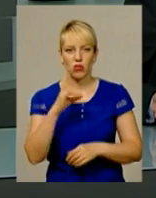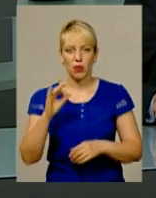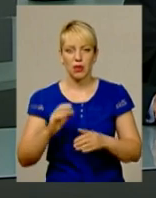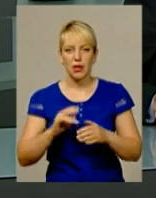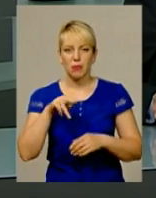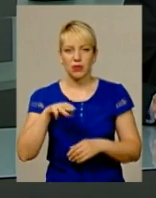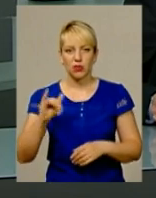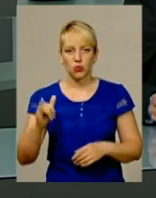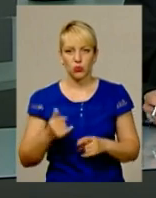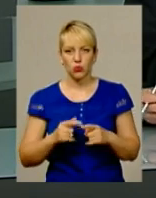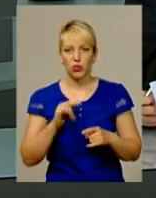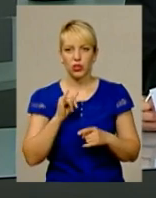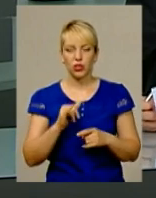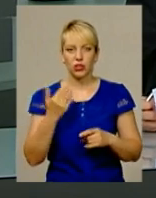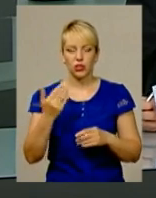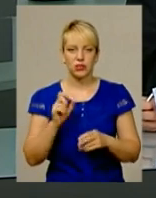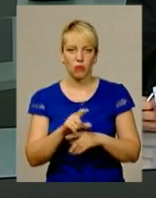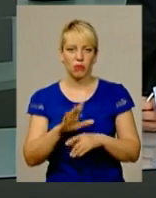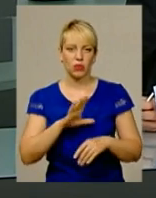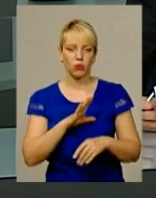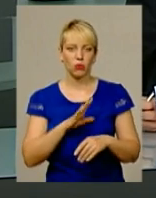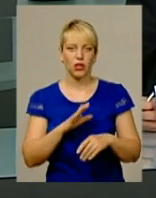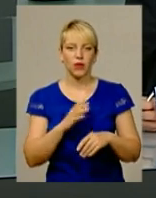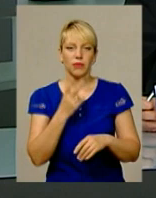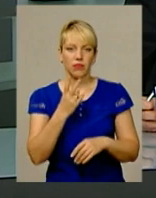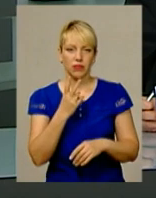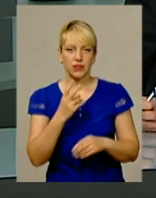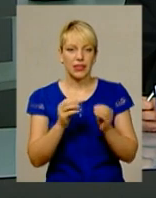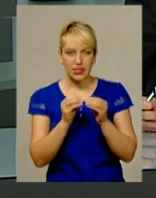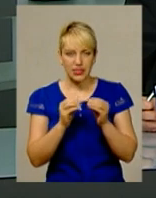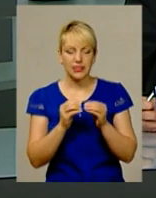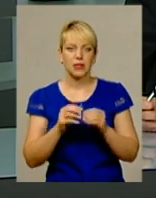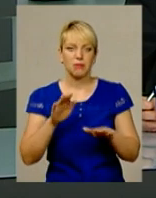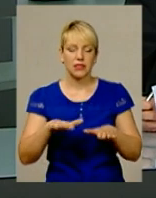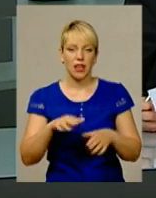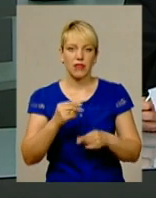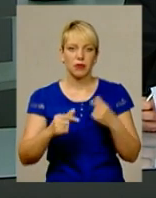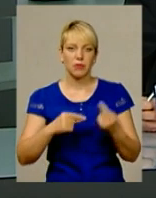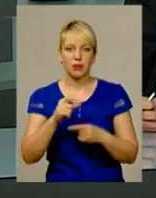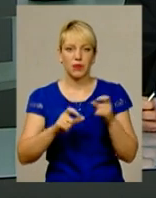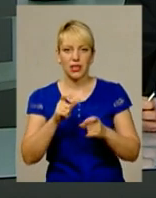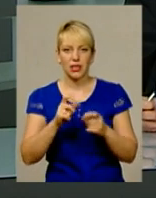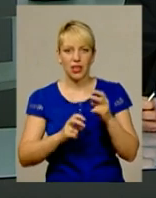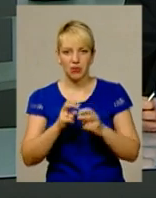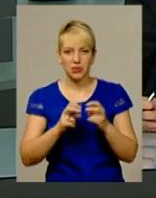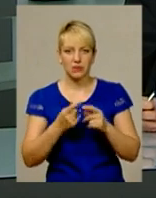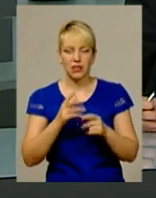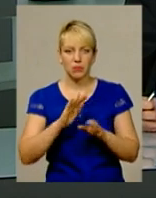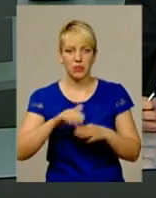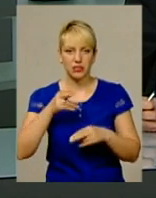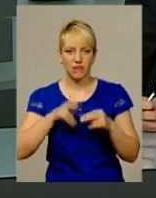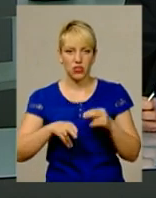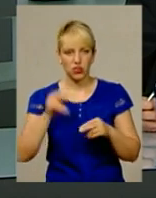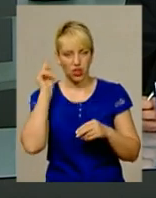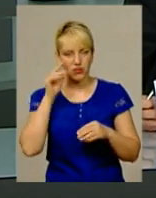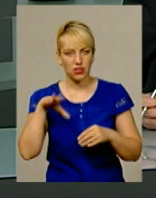професійно-технічної освіти. Їх замовниками виступили одразу 10 місцевих підприємств. Тож, по завершенню навчання всі учні